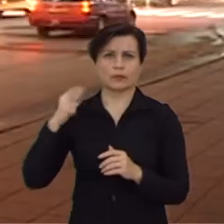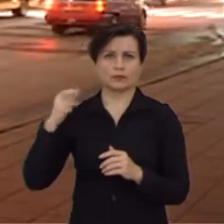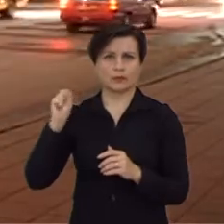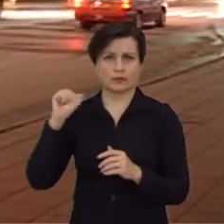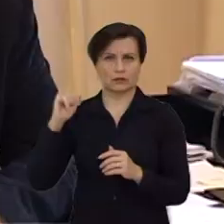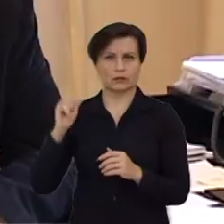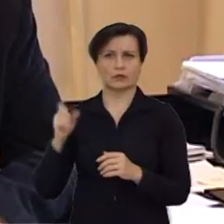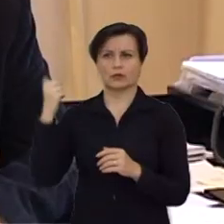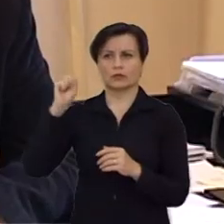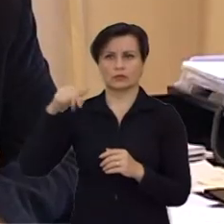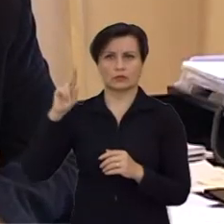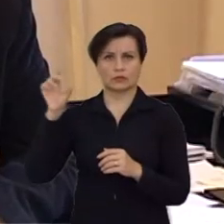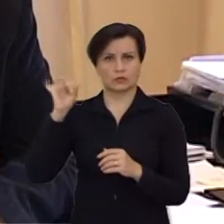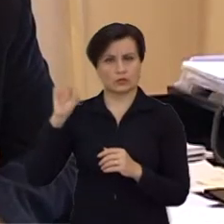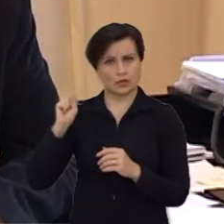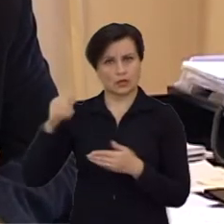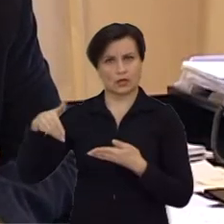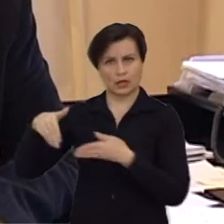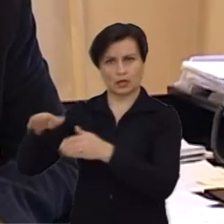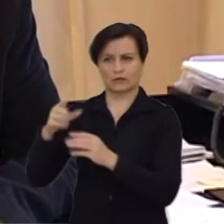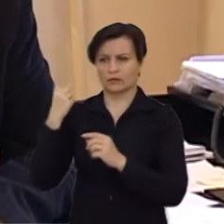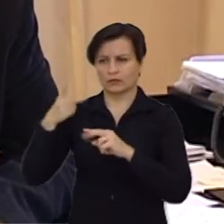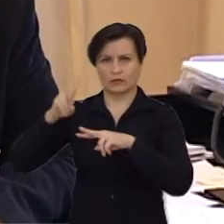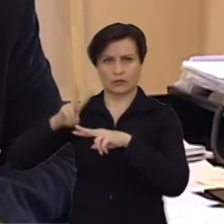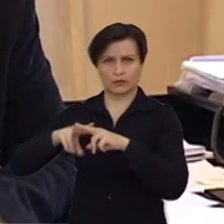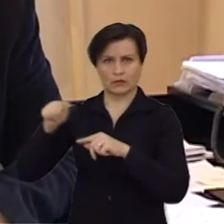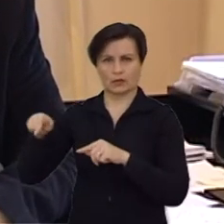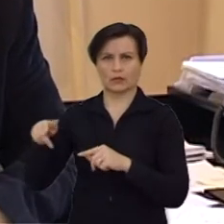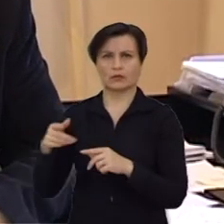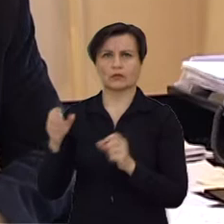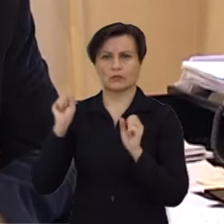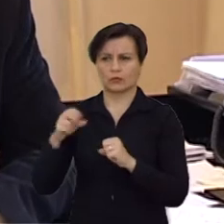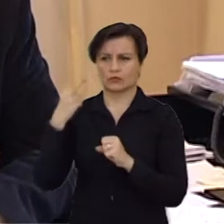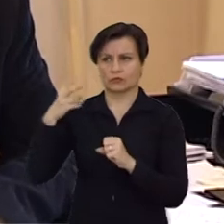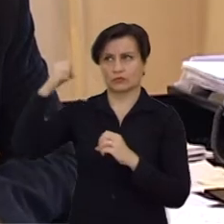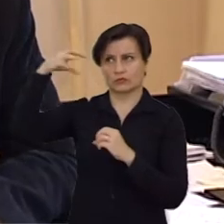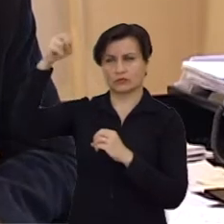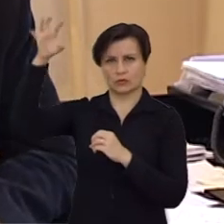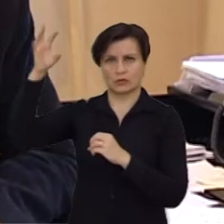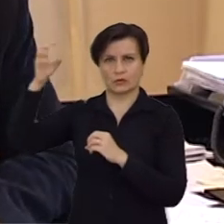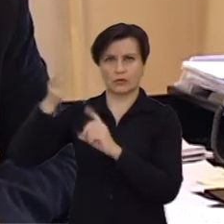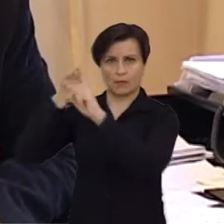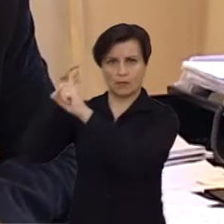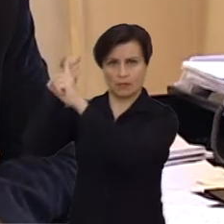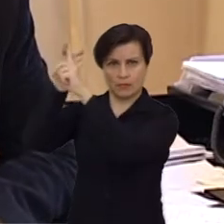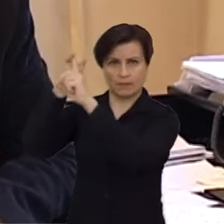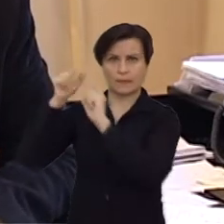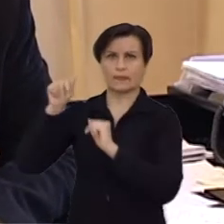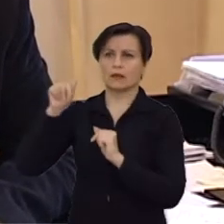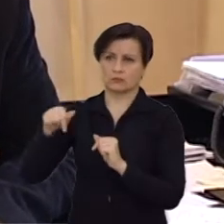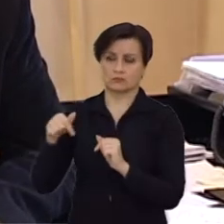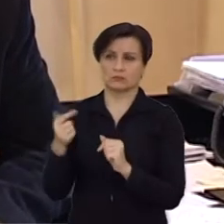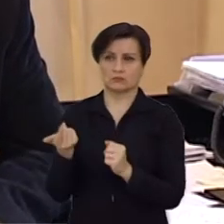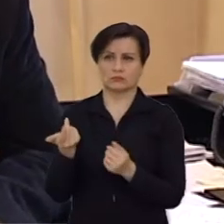važiuojant į Daugšos gatvėjį, vienoje vietoje yra, kur reikėtų dar du šviestuvus pakabinti taip pat.